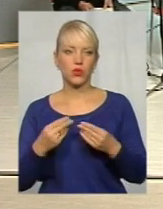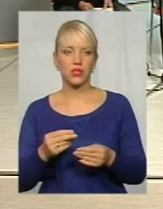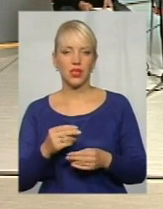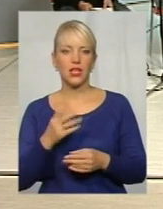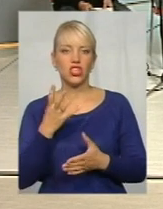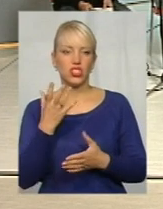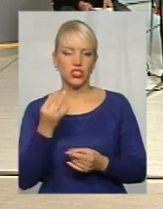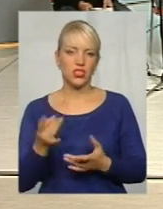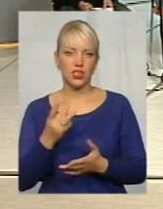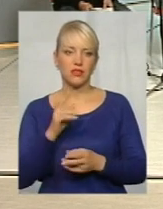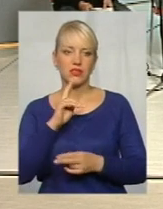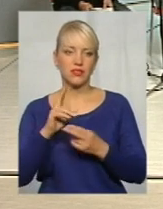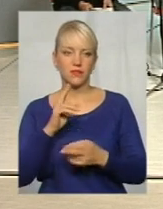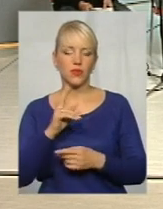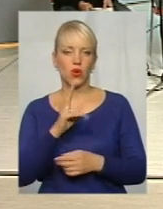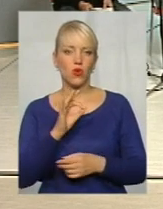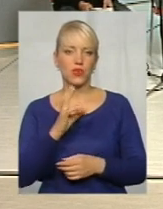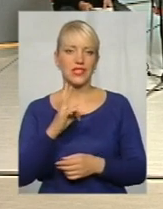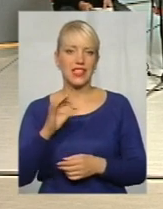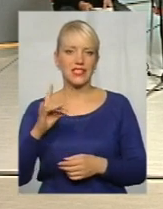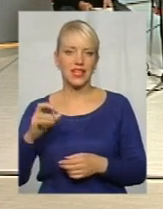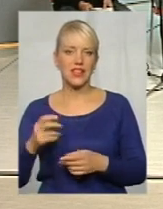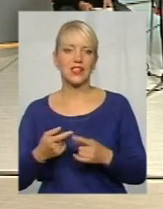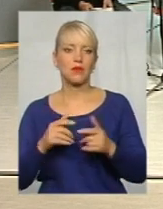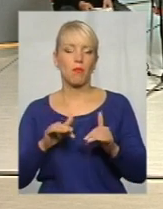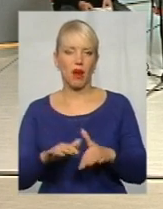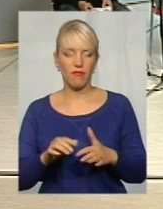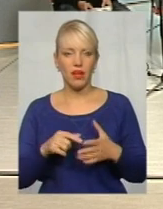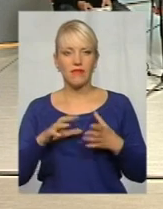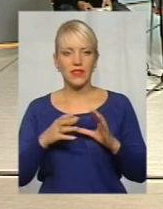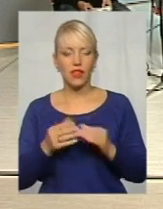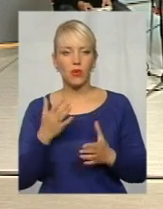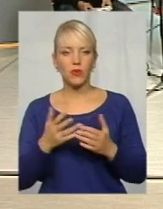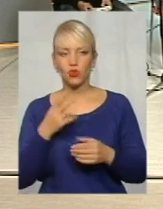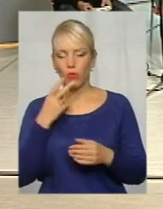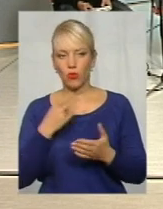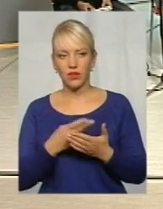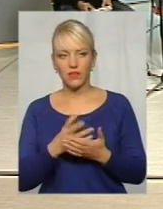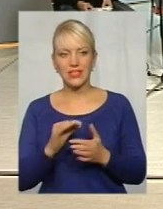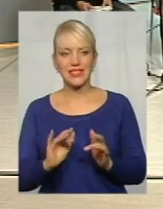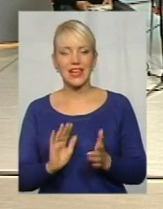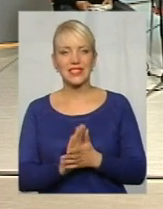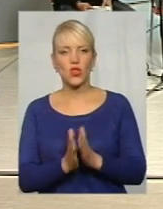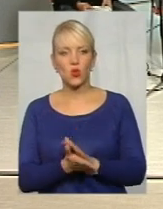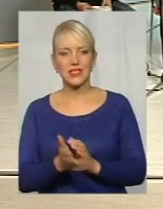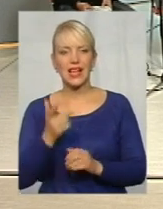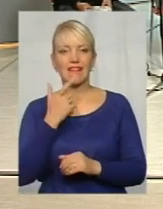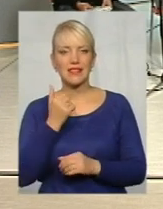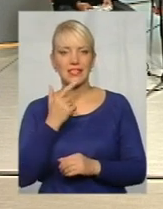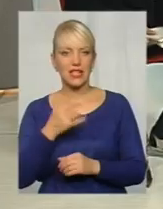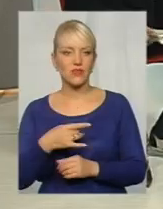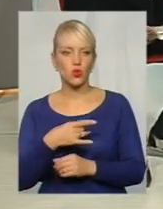скарга. Пані Юлія, скажіть, будь ласка, якщо загалом подивитися на ситуацію в Красилівському районі,